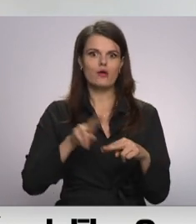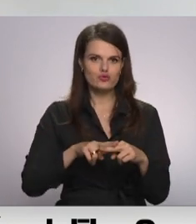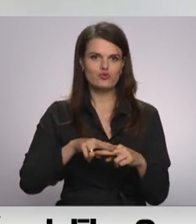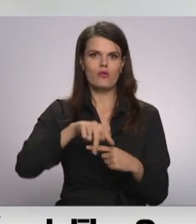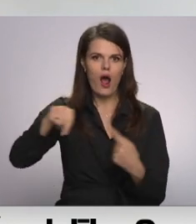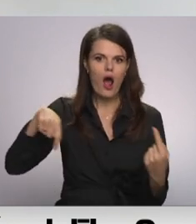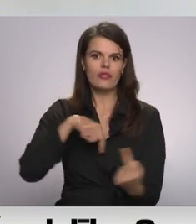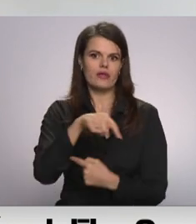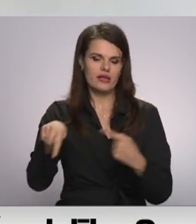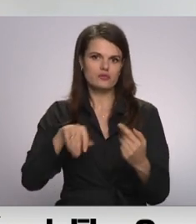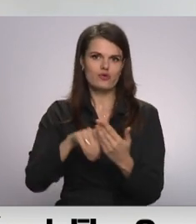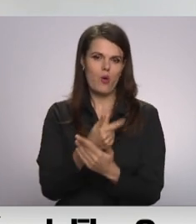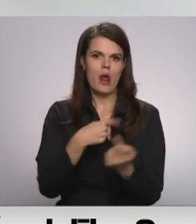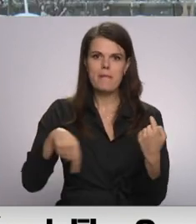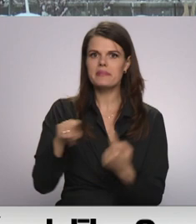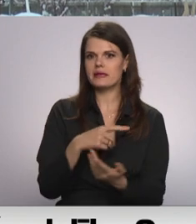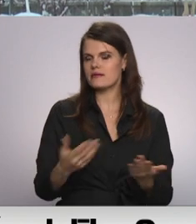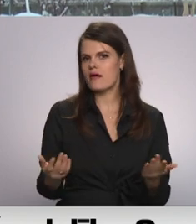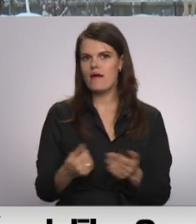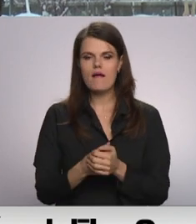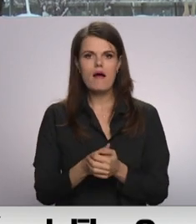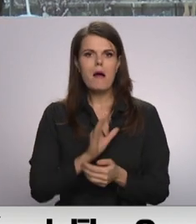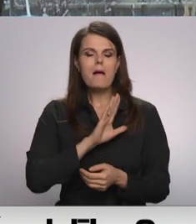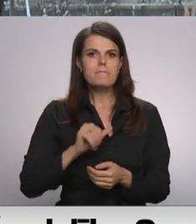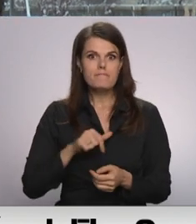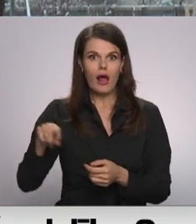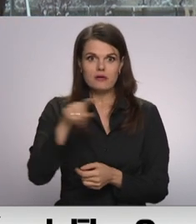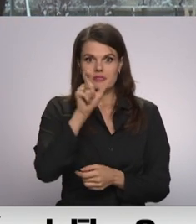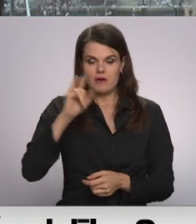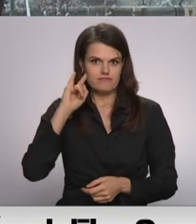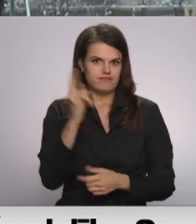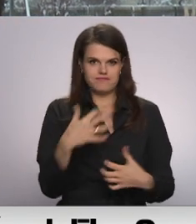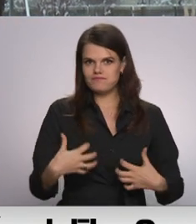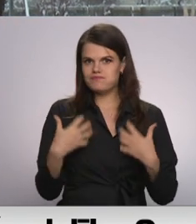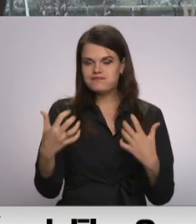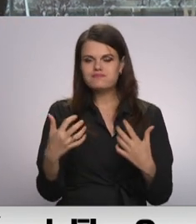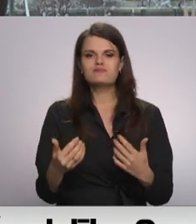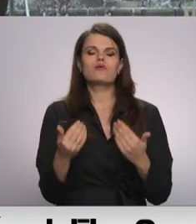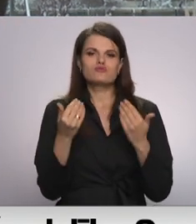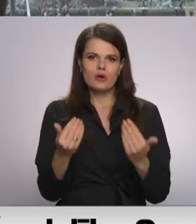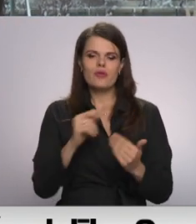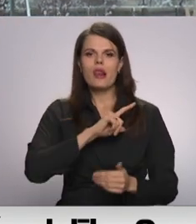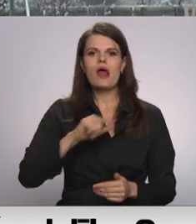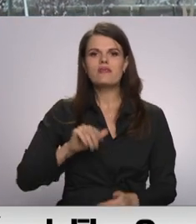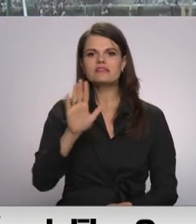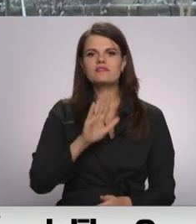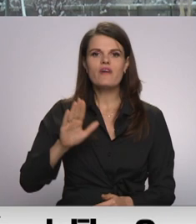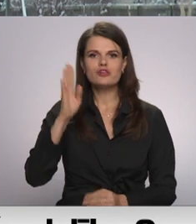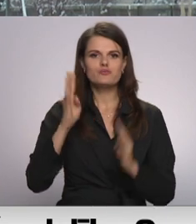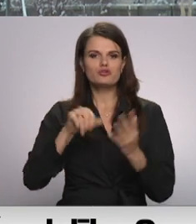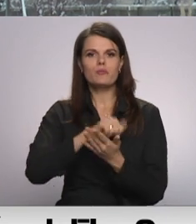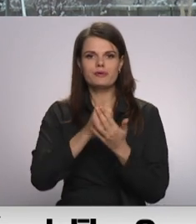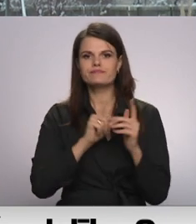atgriezt atpakaļ jaunā apritē. Pēc saceltās ažļotājas šodien Latvijas valsts mežu pārstāvis atkal dodas uz